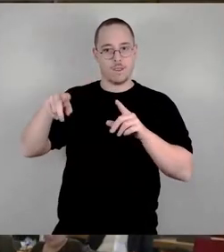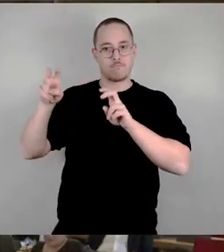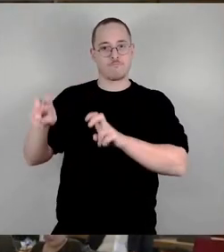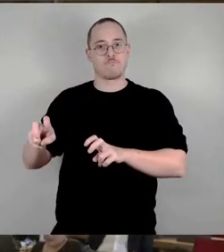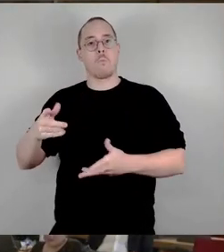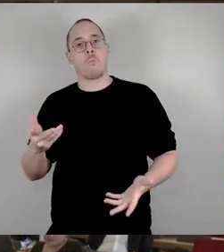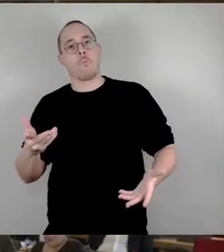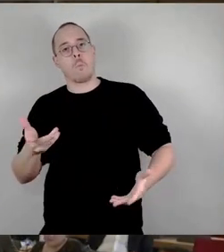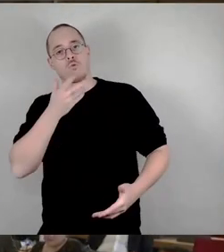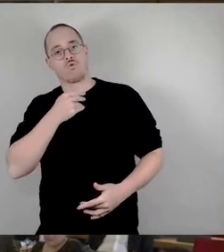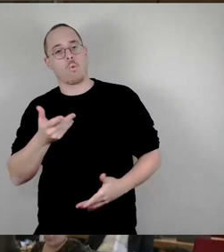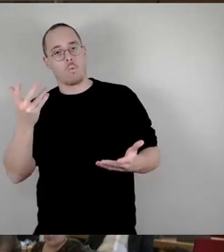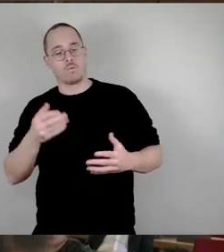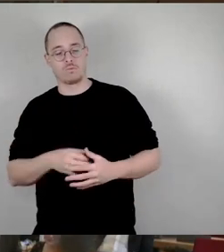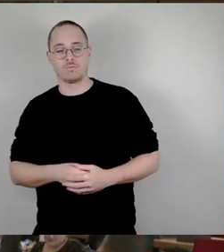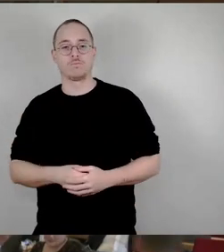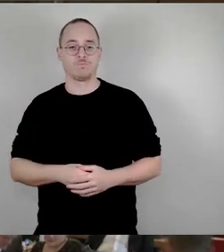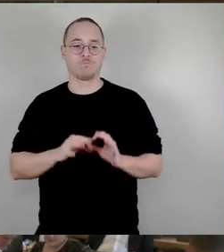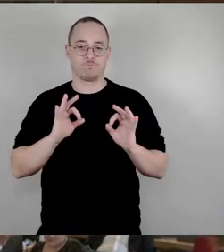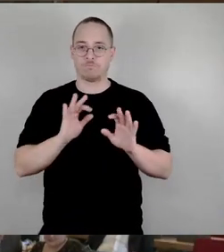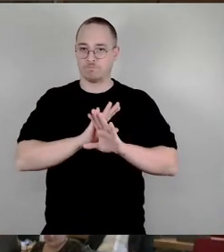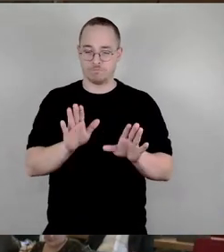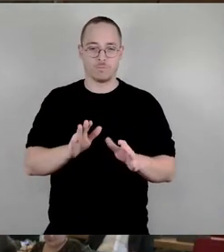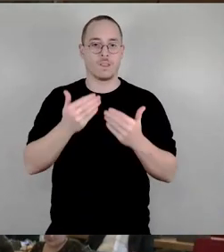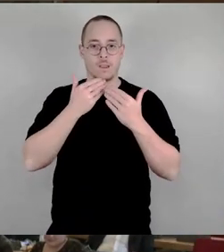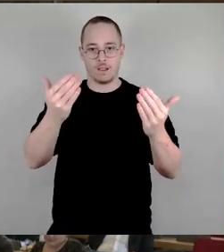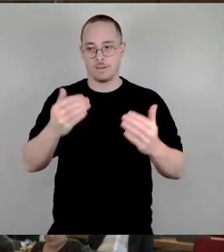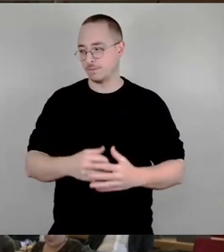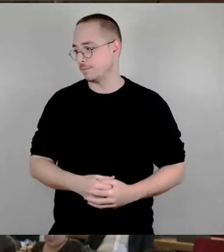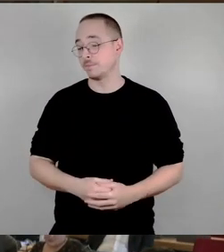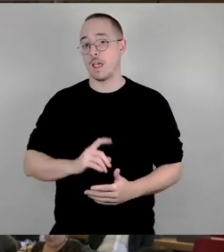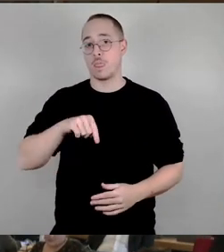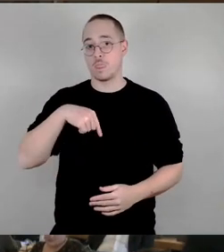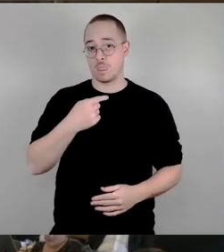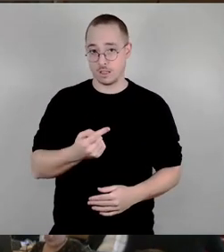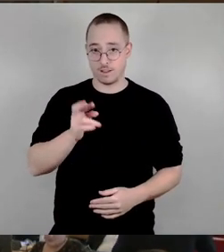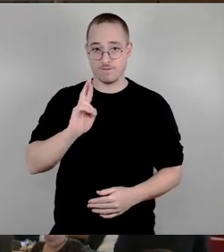Nächste Rednerin in der Liste, Frau Philius-Jene, Fraktion Bündnis Die Grünen.